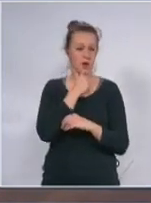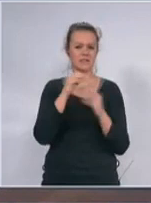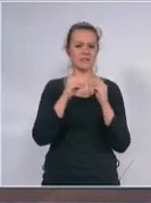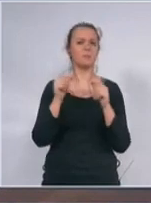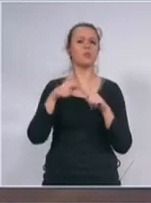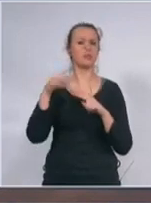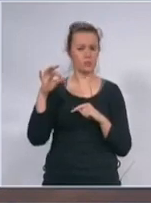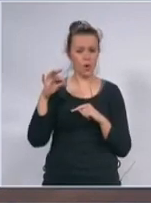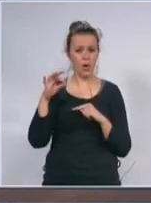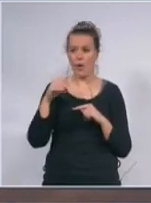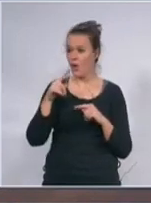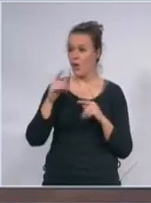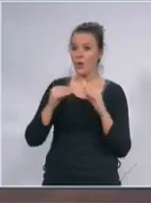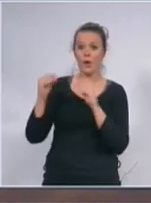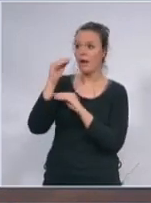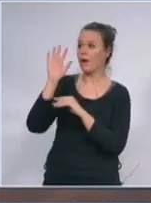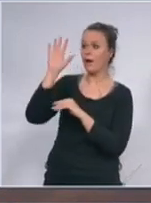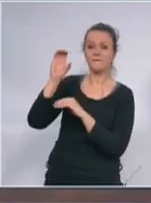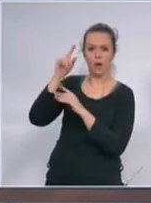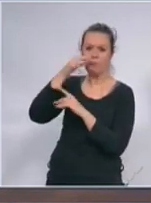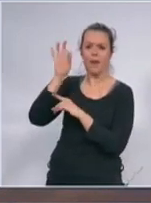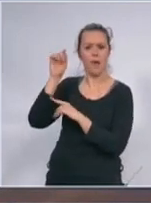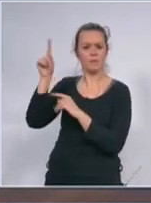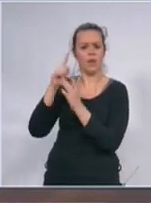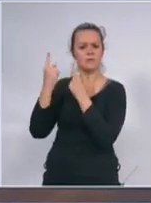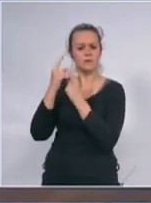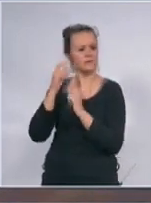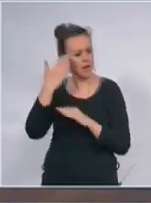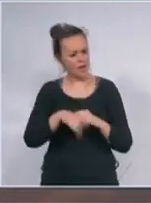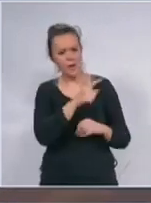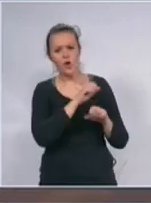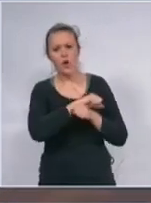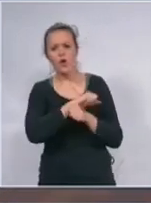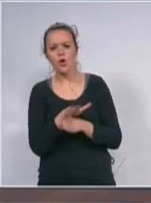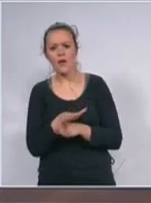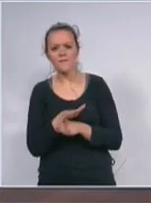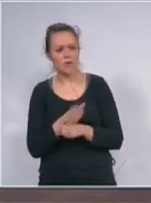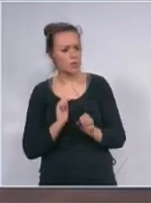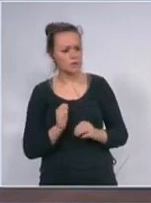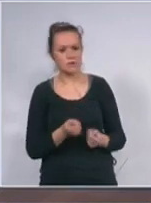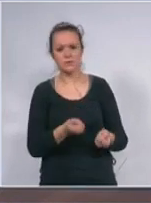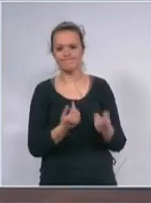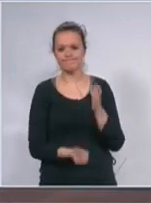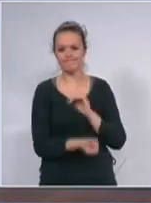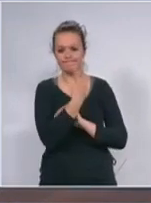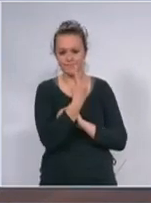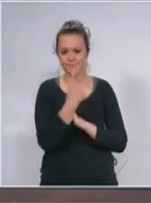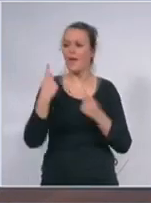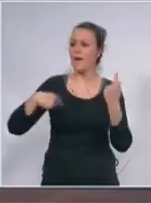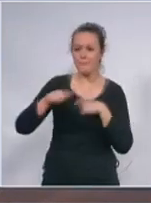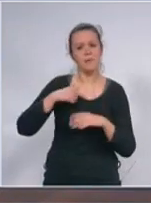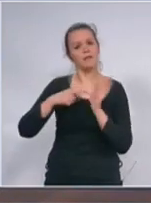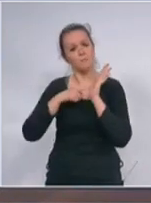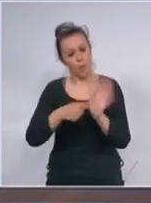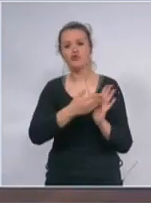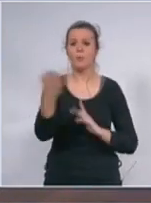dođe koronavirus da onda morate da pokažete narodu kako imate organizovaniju državu nego najmoćnije Evropske